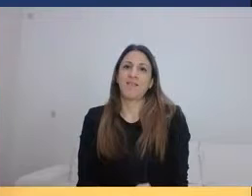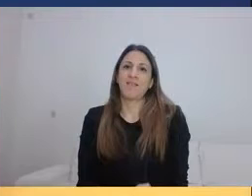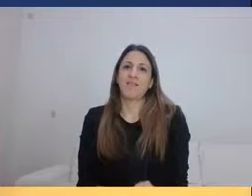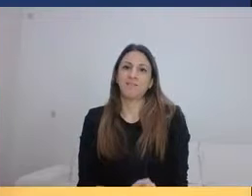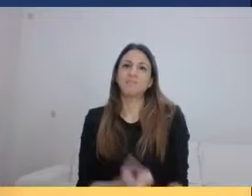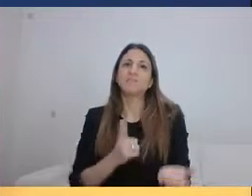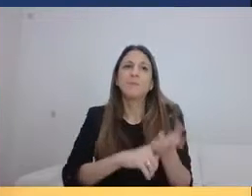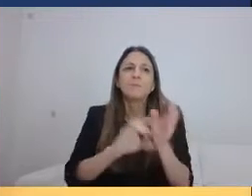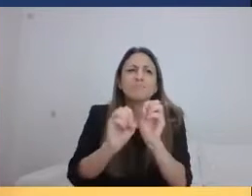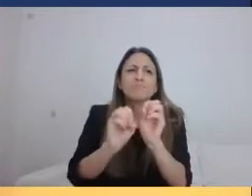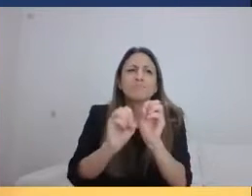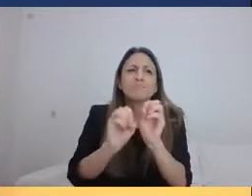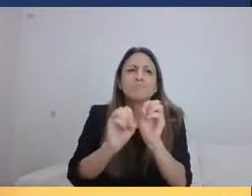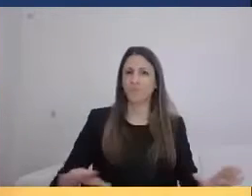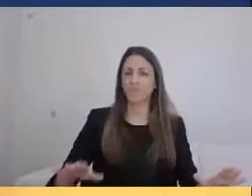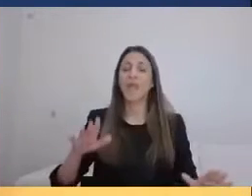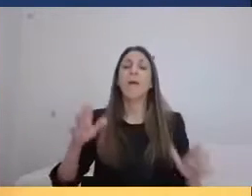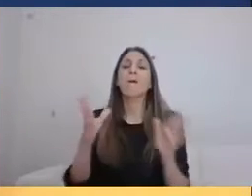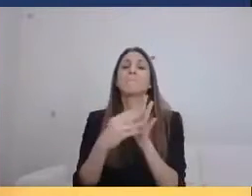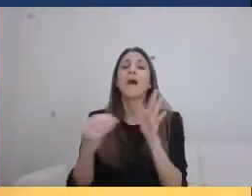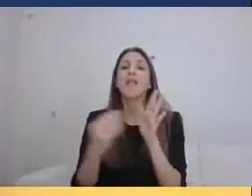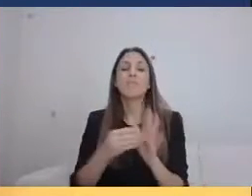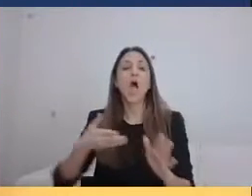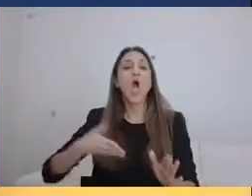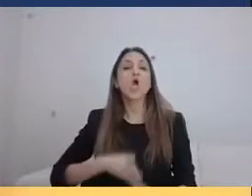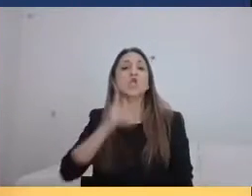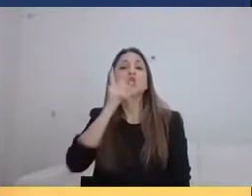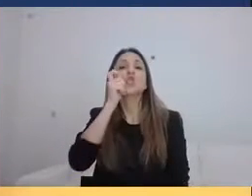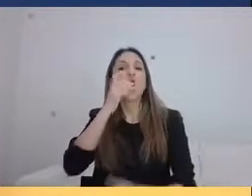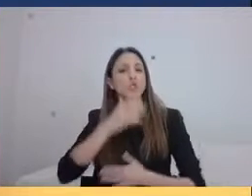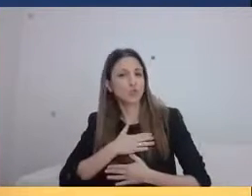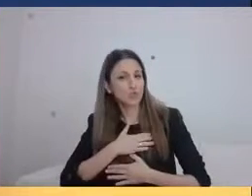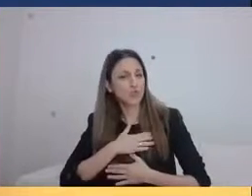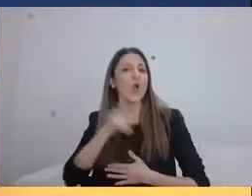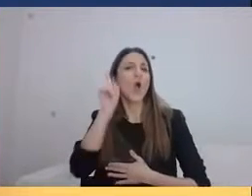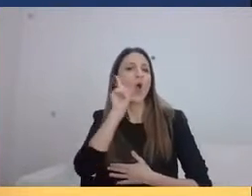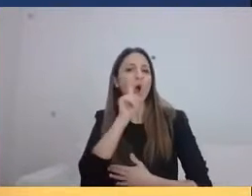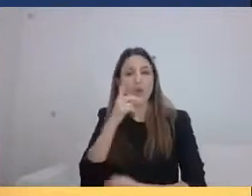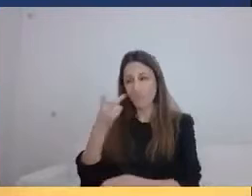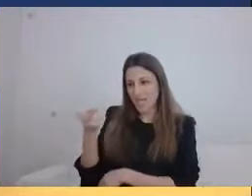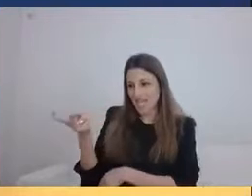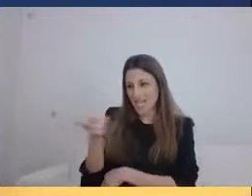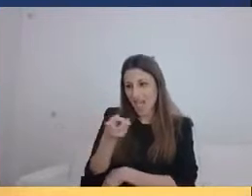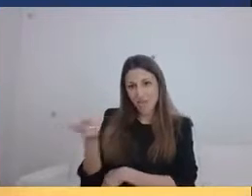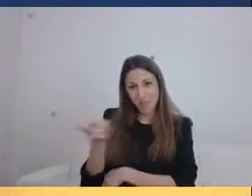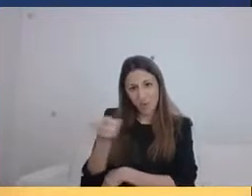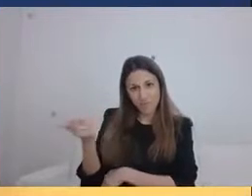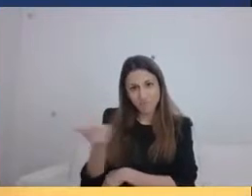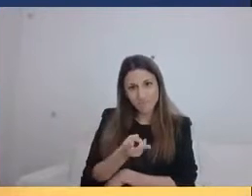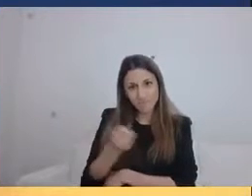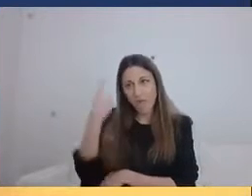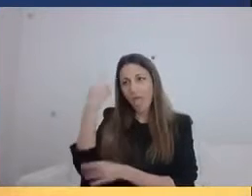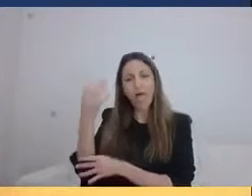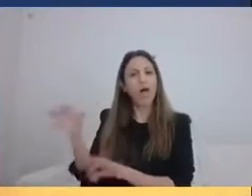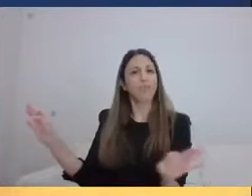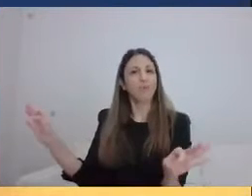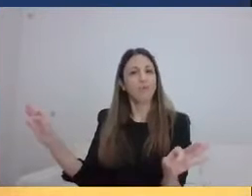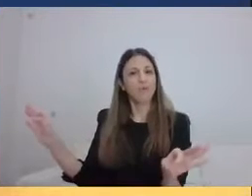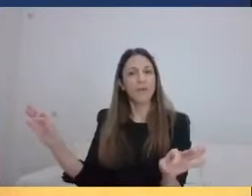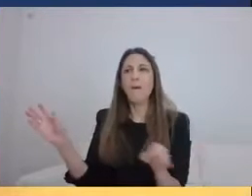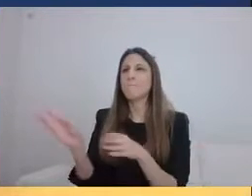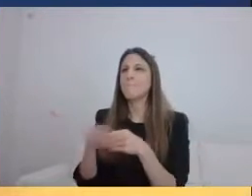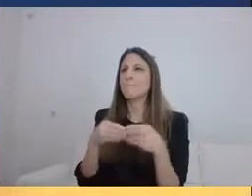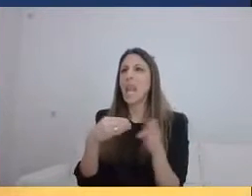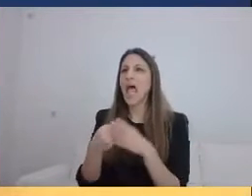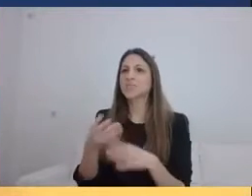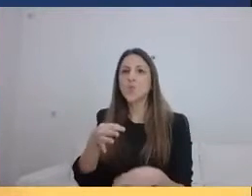Ο γιος μου και η κόρη μου δεν ξέρουν τι είναι το πλαστικό καλαμάκι.